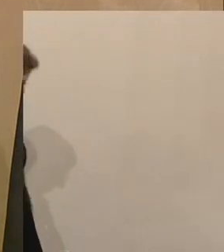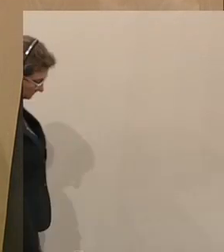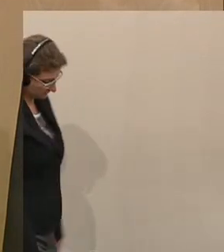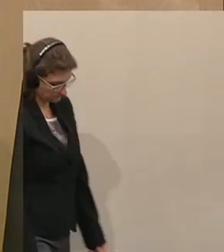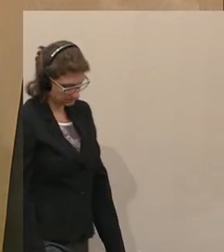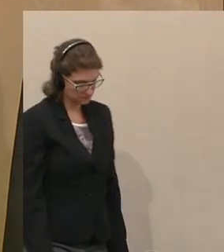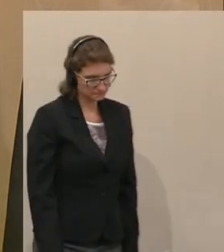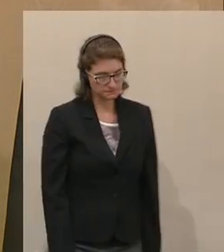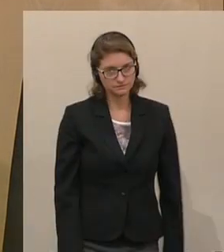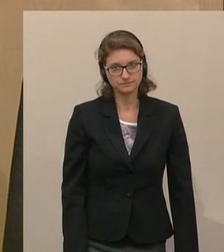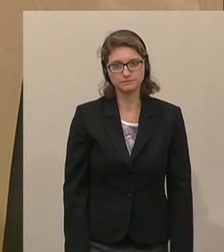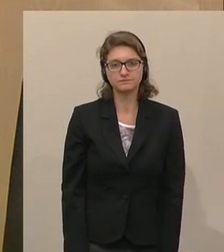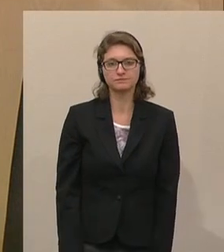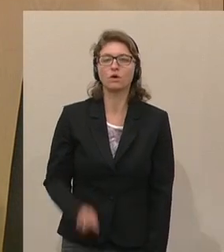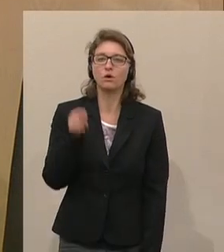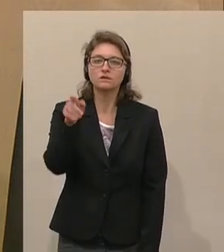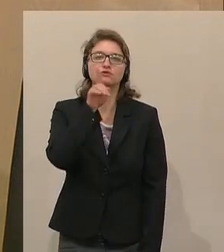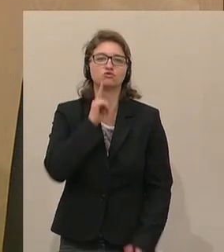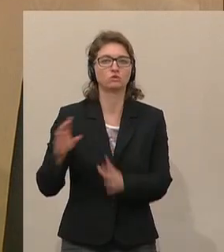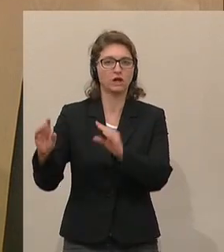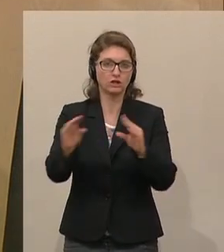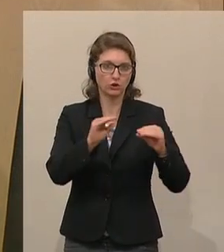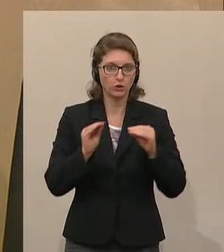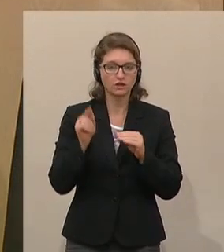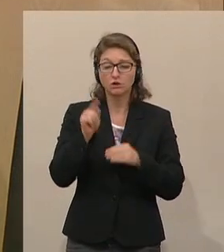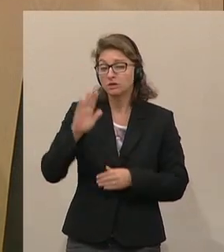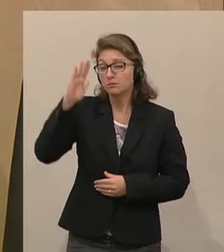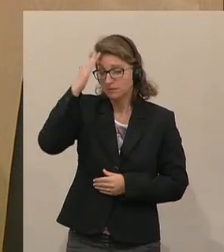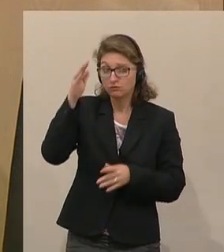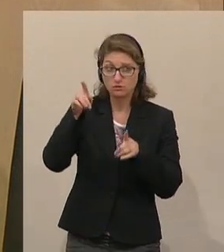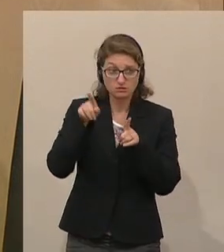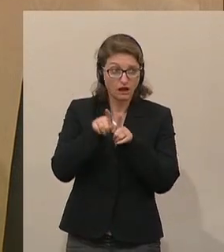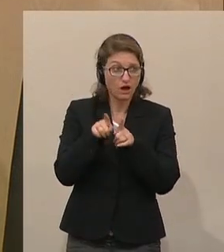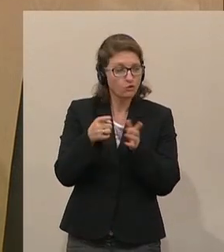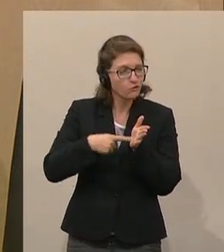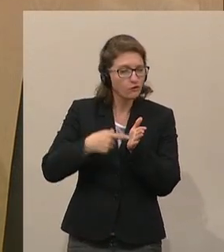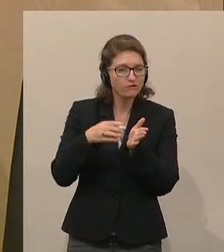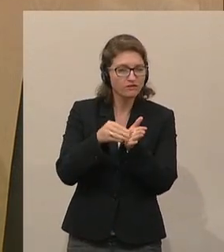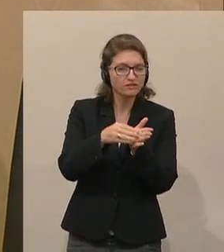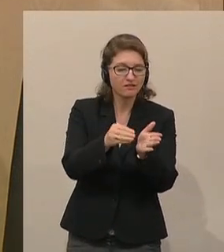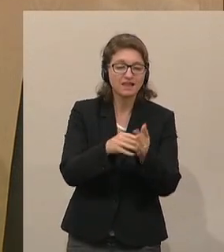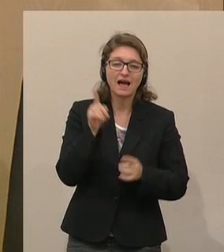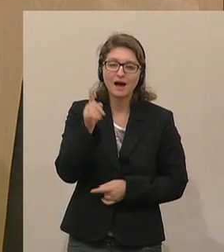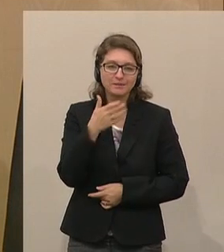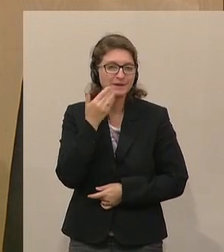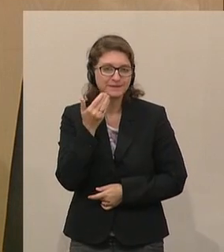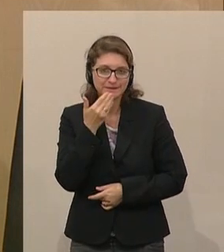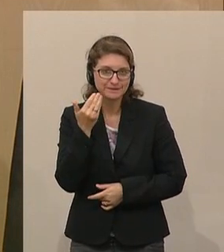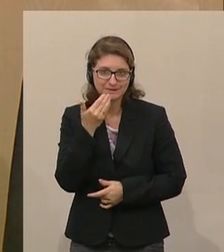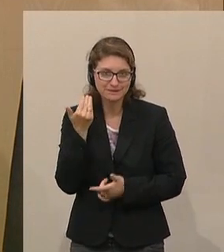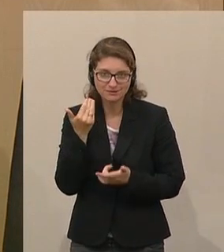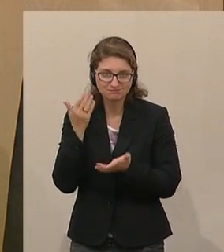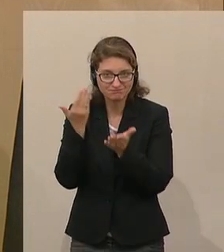Und das sind eben Gerüchte, die ganz bewusst immer wieder als Gerüchte bedient werden, völlig abseits von jeglichen Fakten. Und genau das ist es,